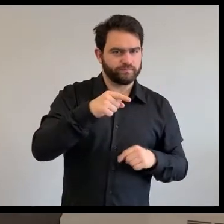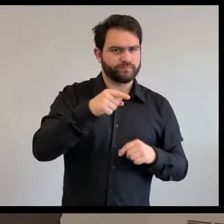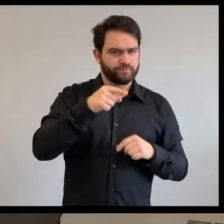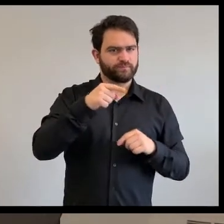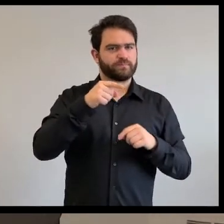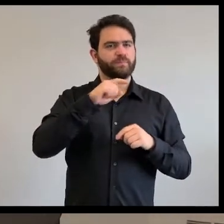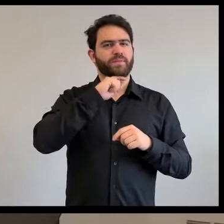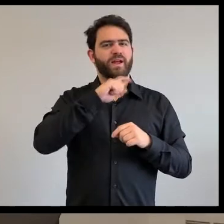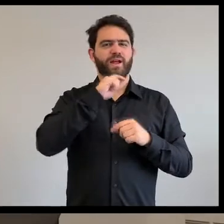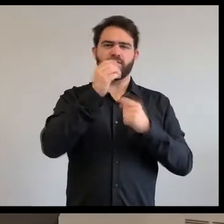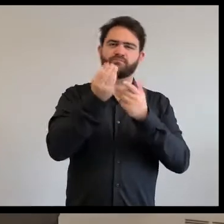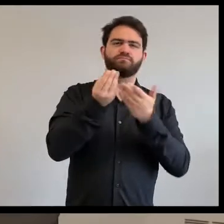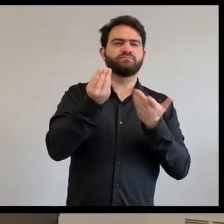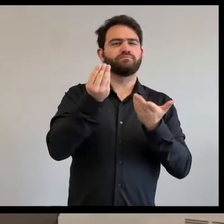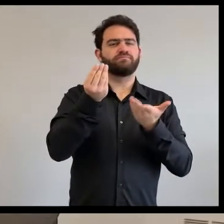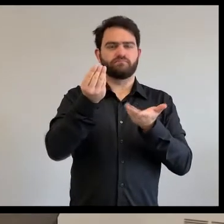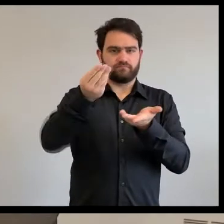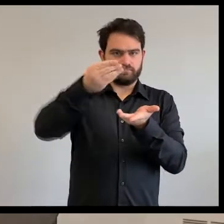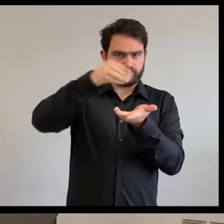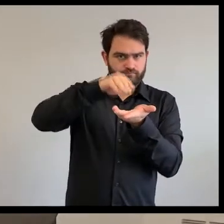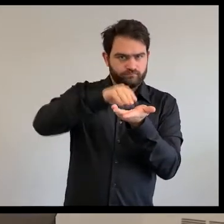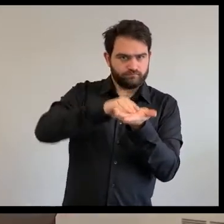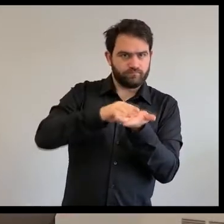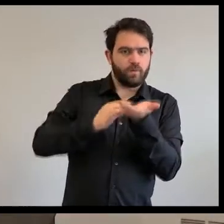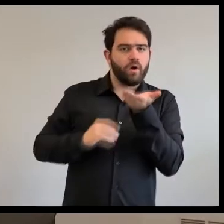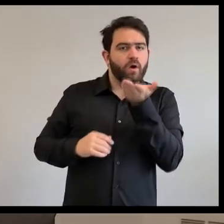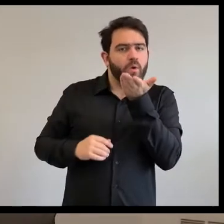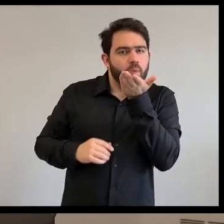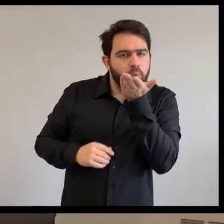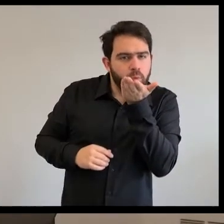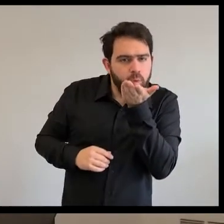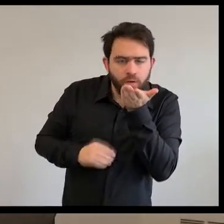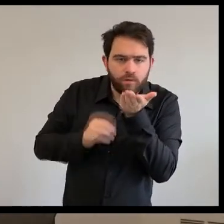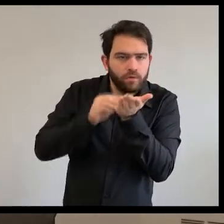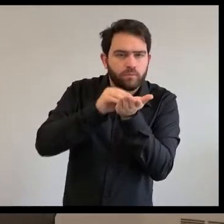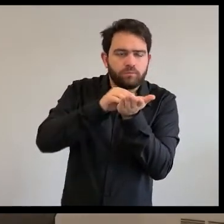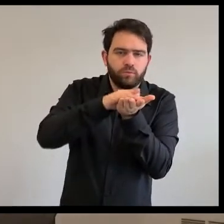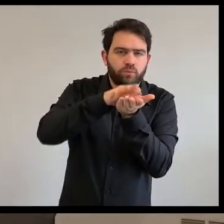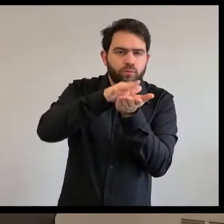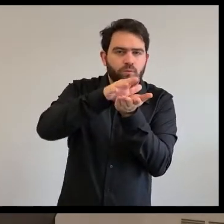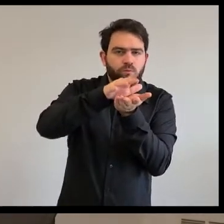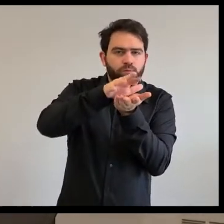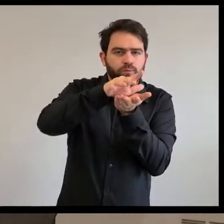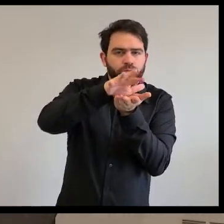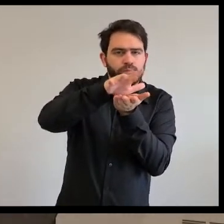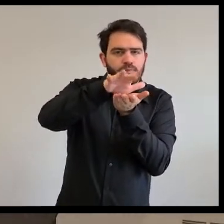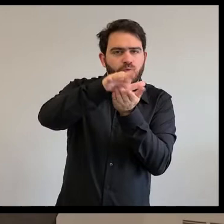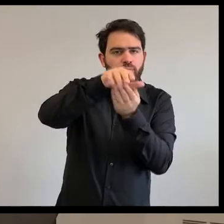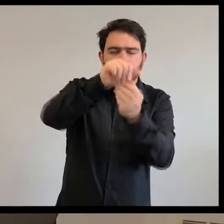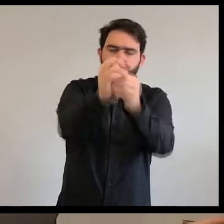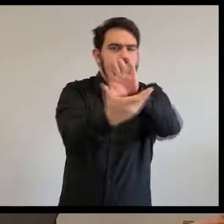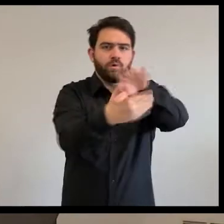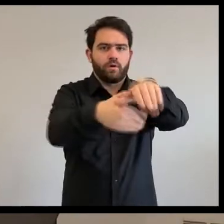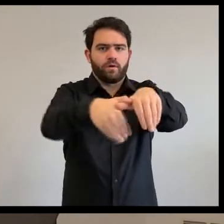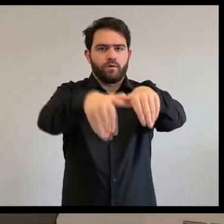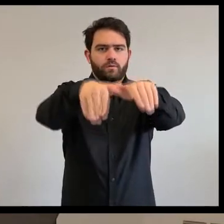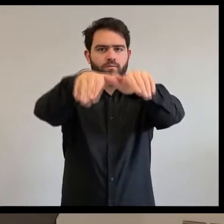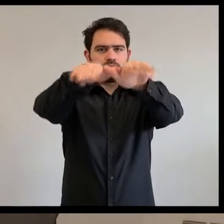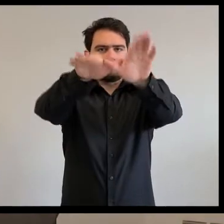ils ont soufflé. Et la flèche, elle est sortie vite. Ils ont versé celle